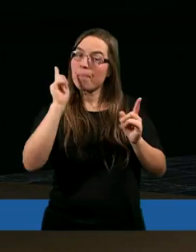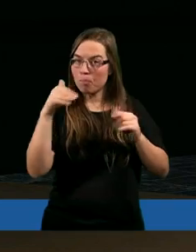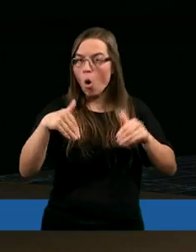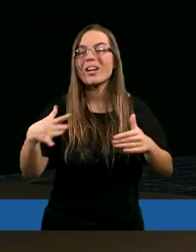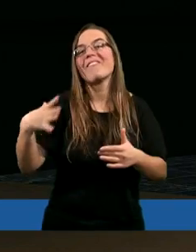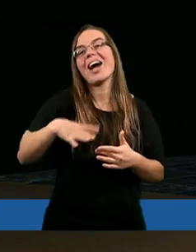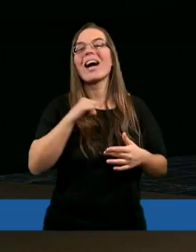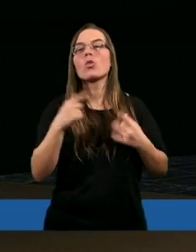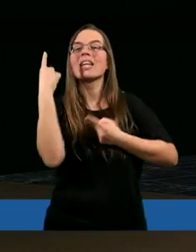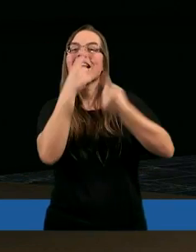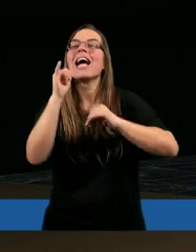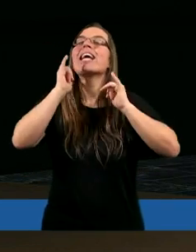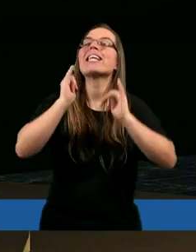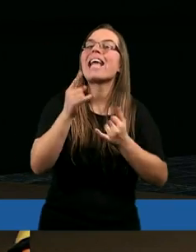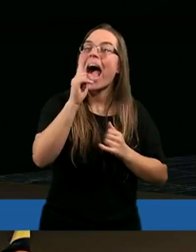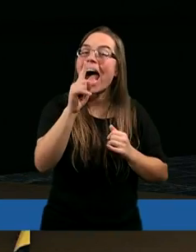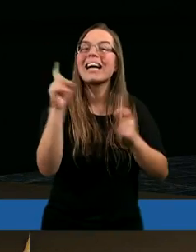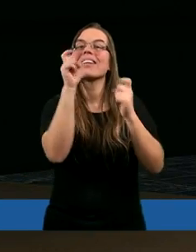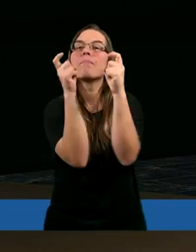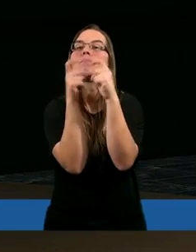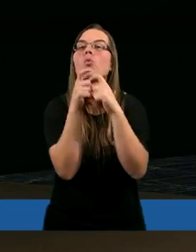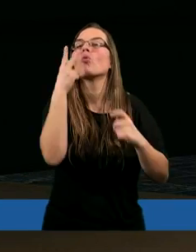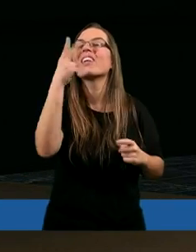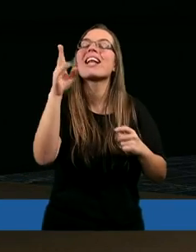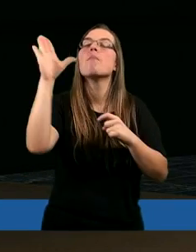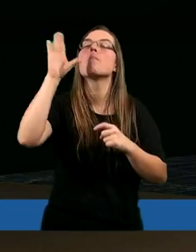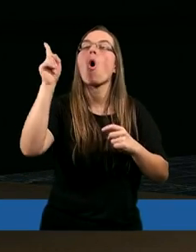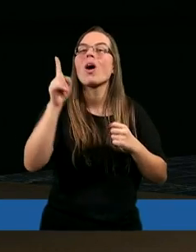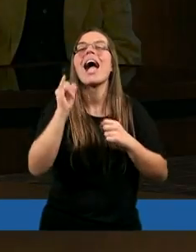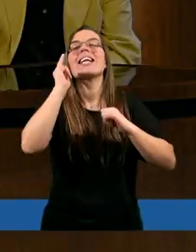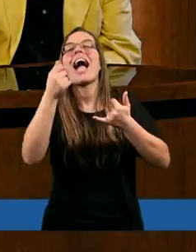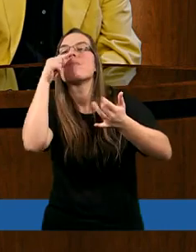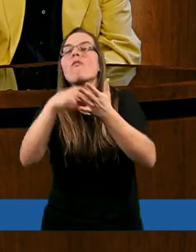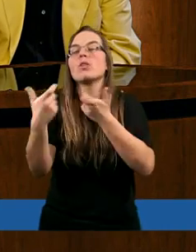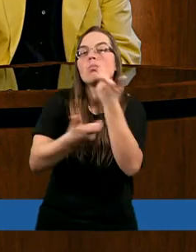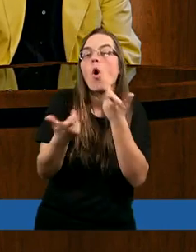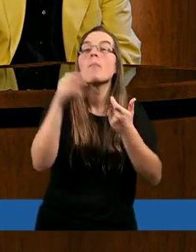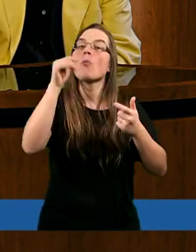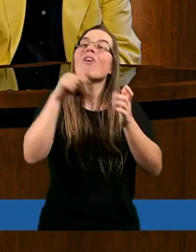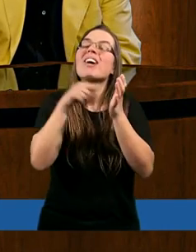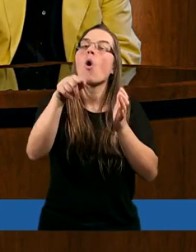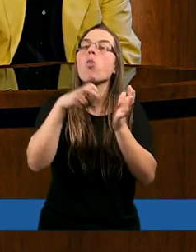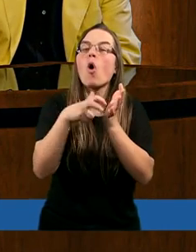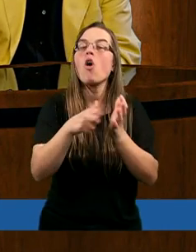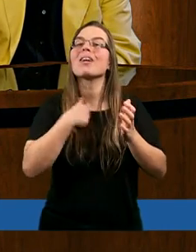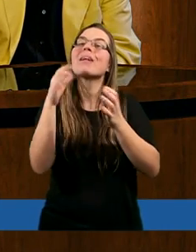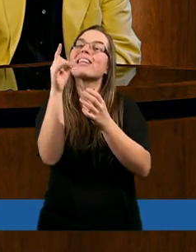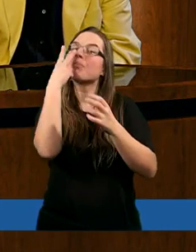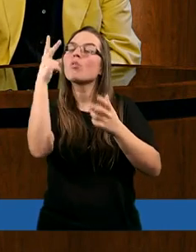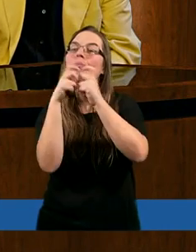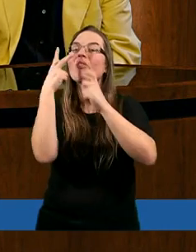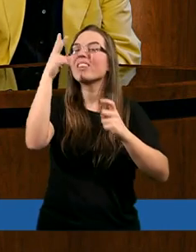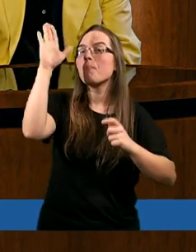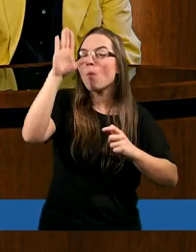zastanowić, jak to jest z punktu widzenia Pana Boga i może właśnie tu też o to chodzi. To